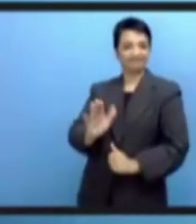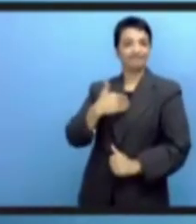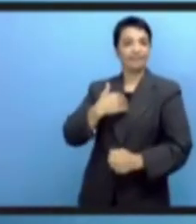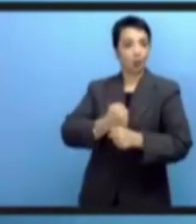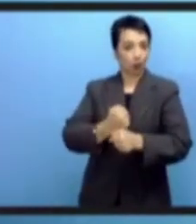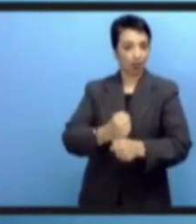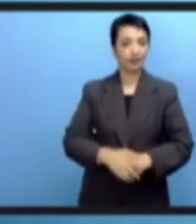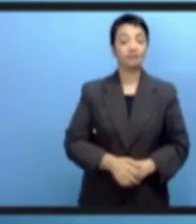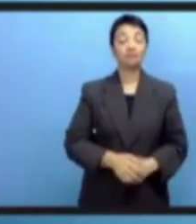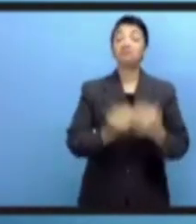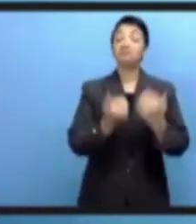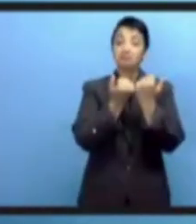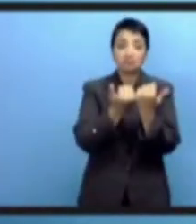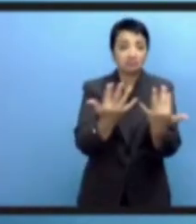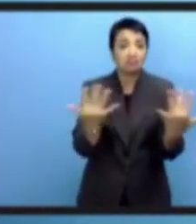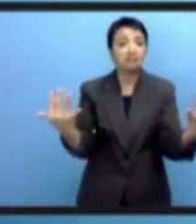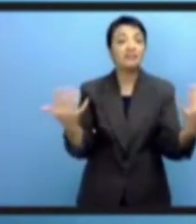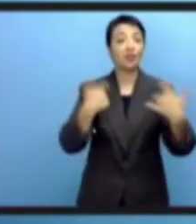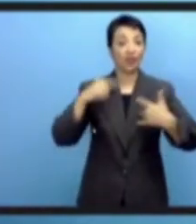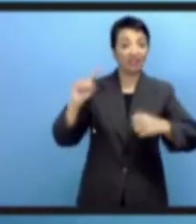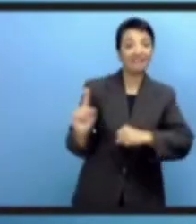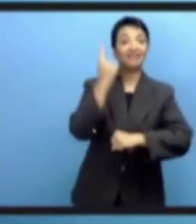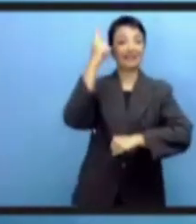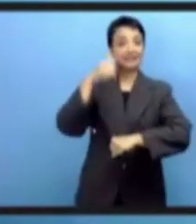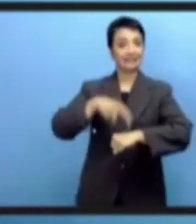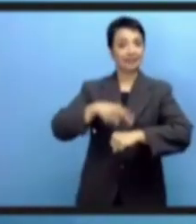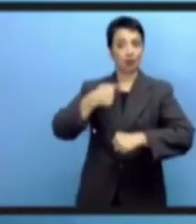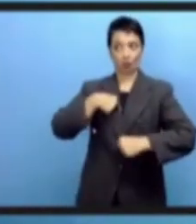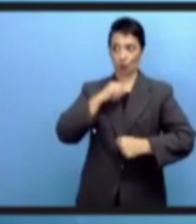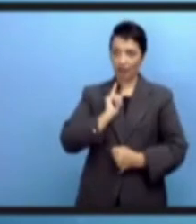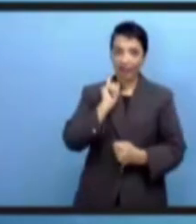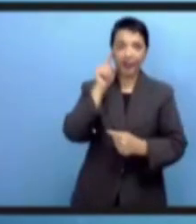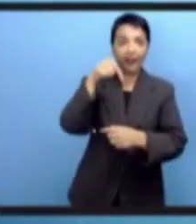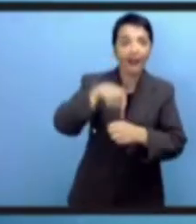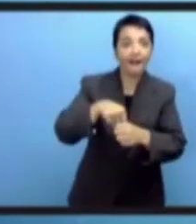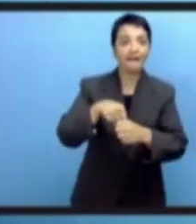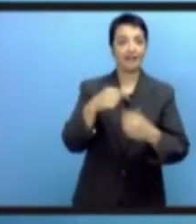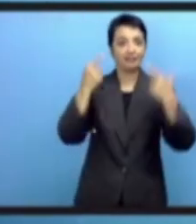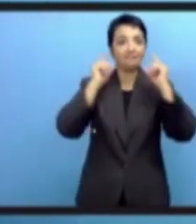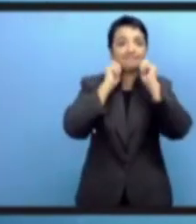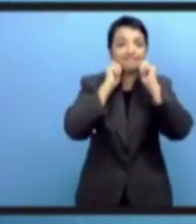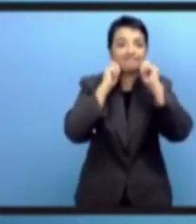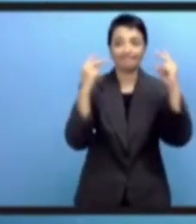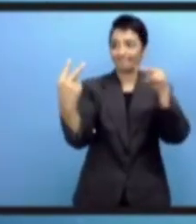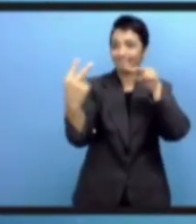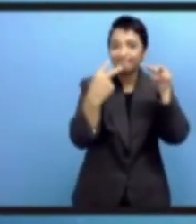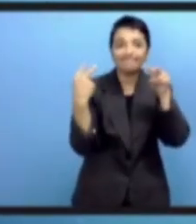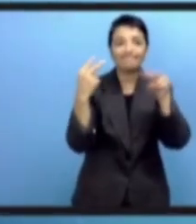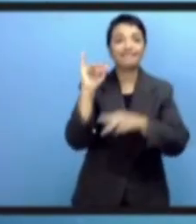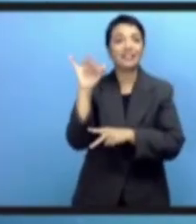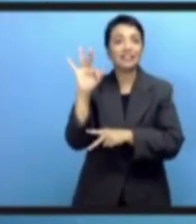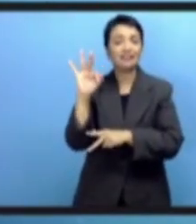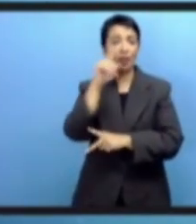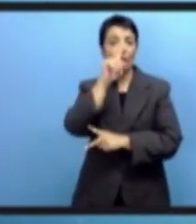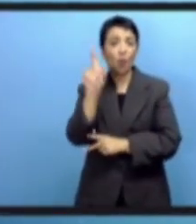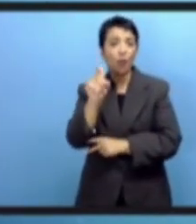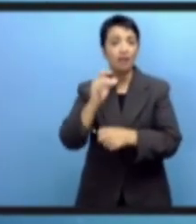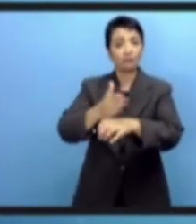Для многих из нас это первая возможность принять участие в IGF после пандемии.